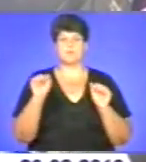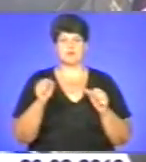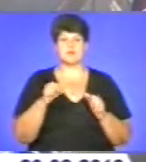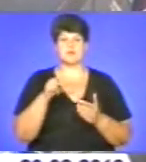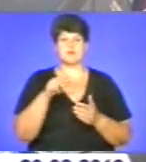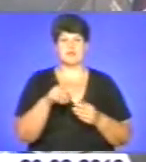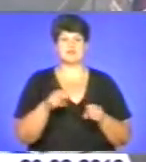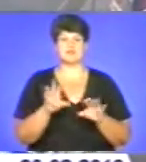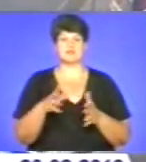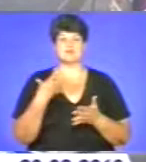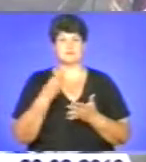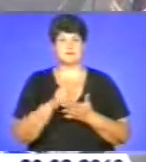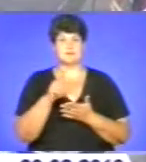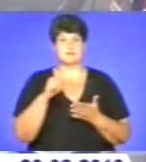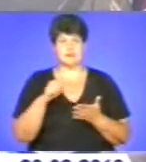вирішити свої питання.